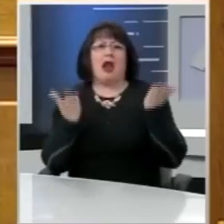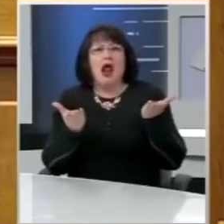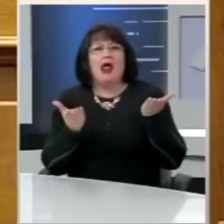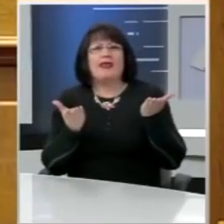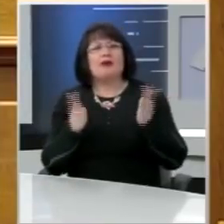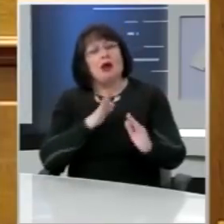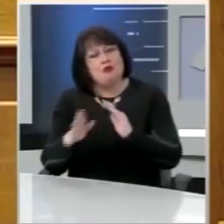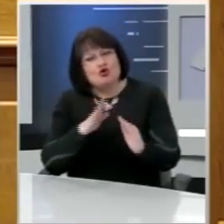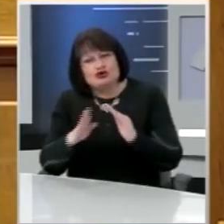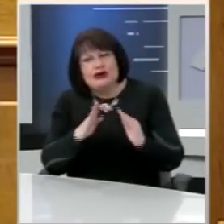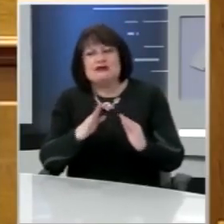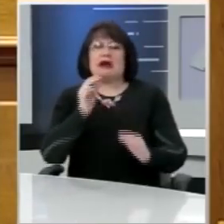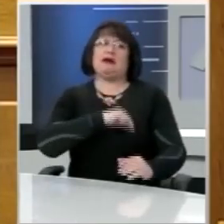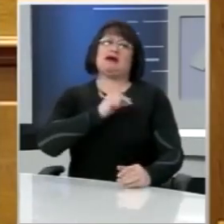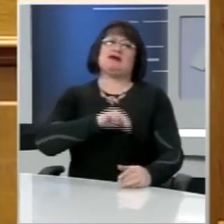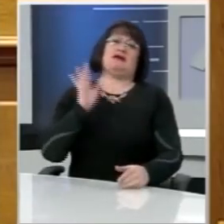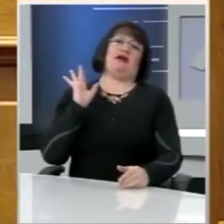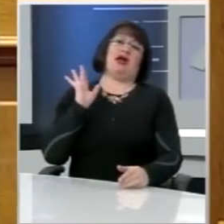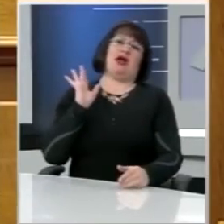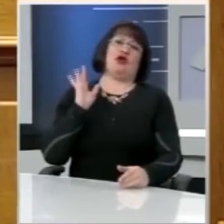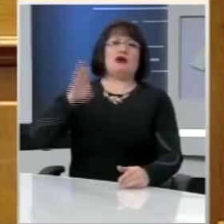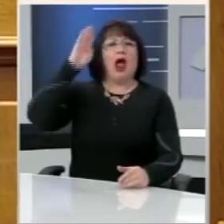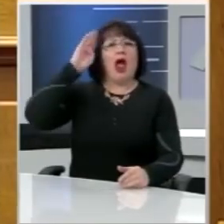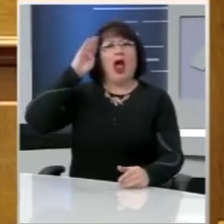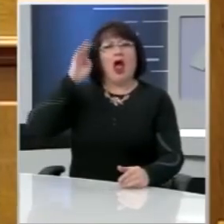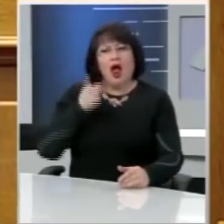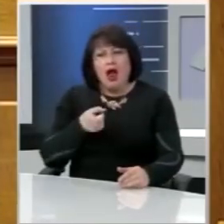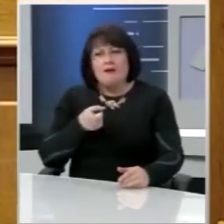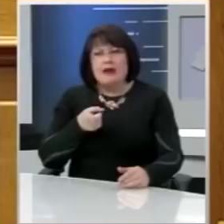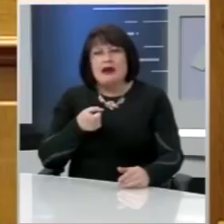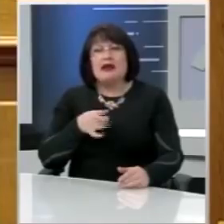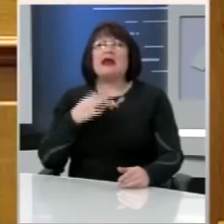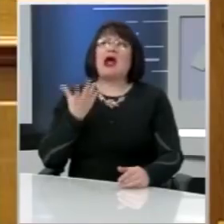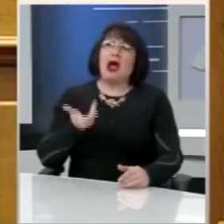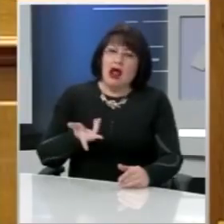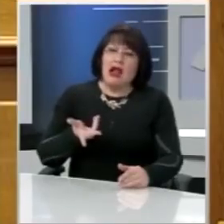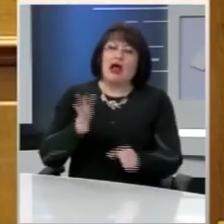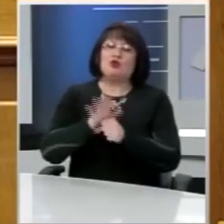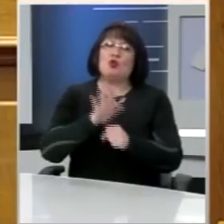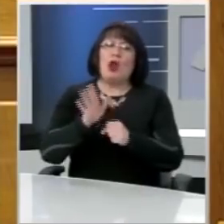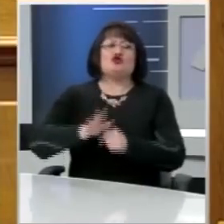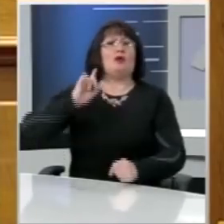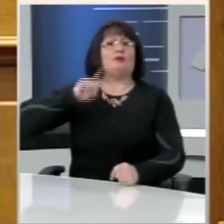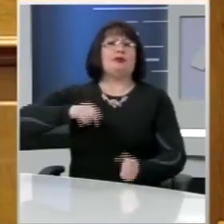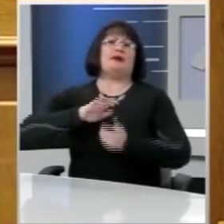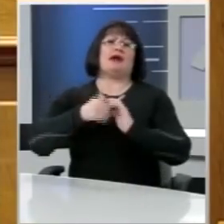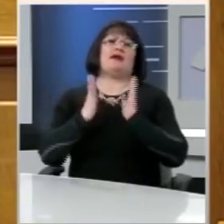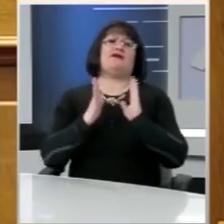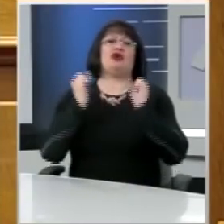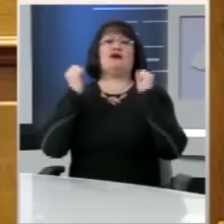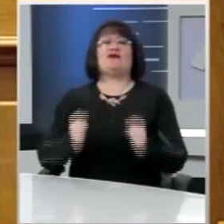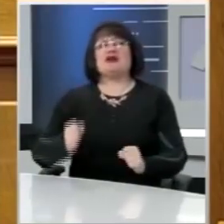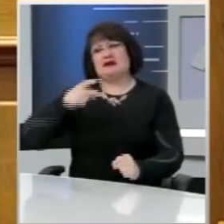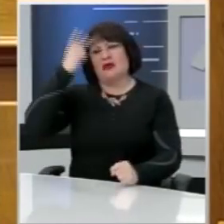υπερασπίζοντας τα συμφέροντα των ΙΠΑ, ποδοπατώντας όμως ή έστω αγνώντας κυριαρχικά